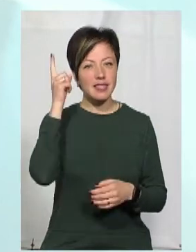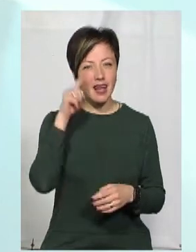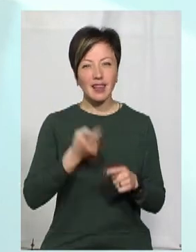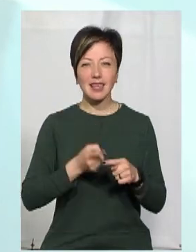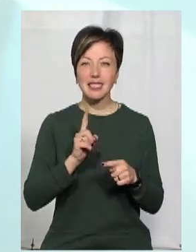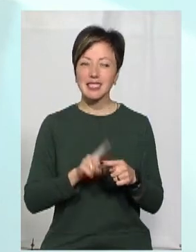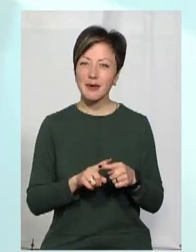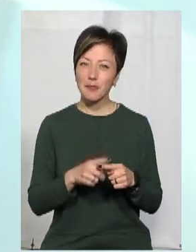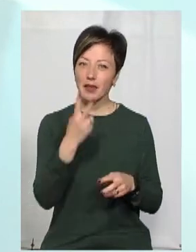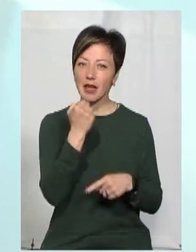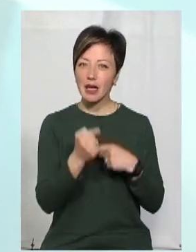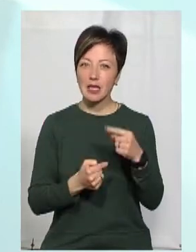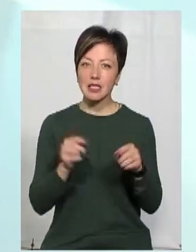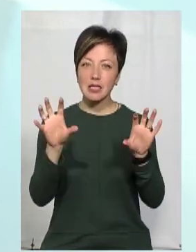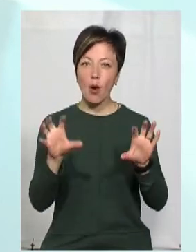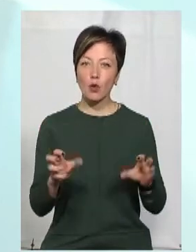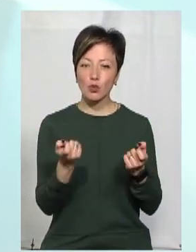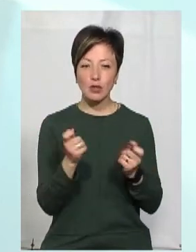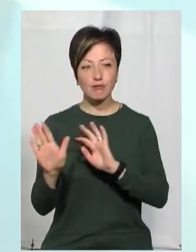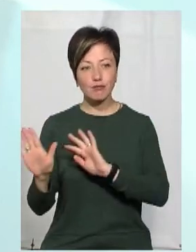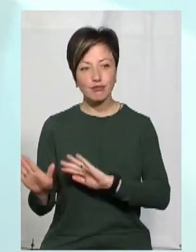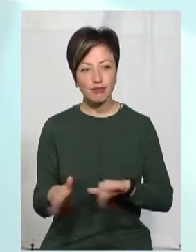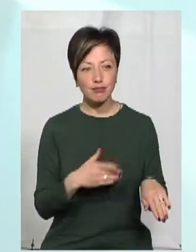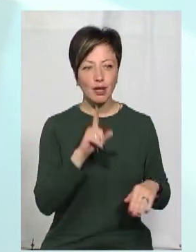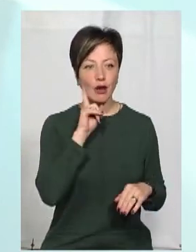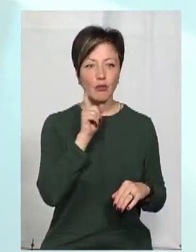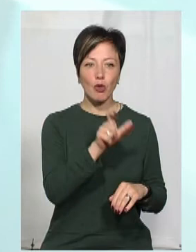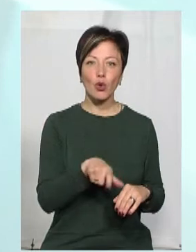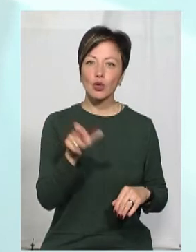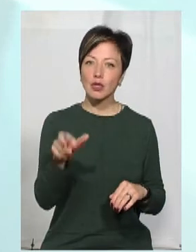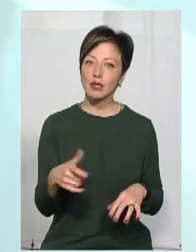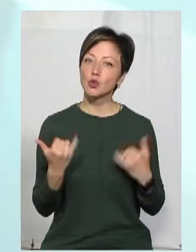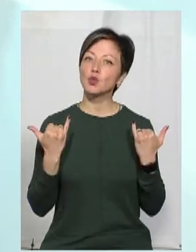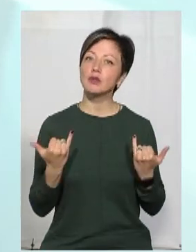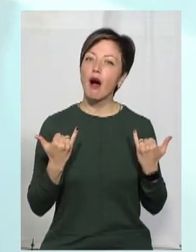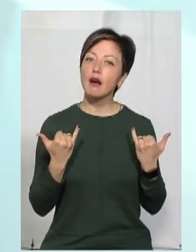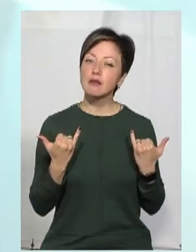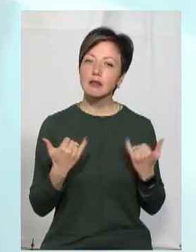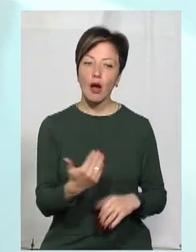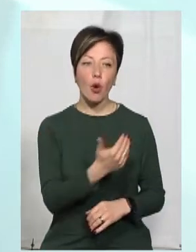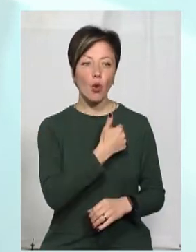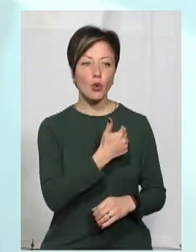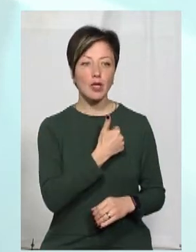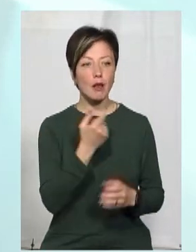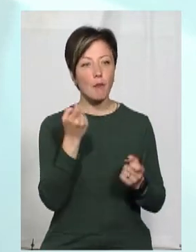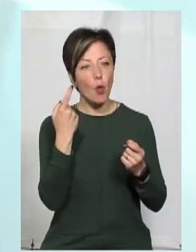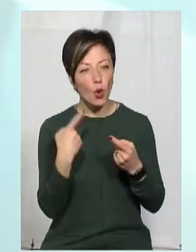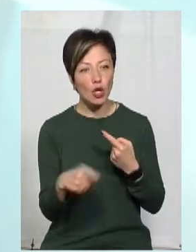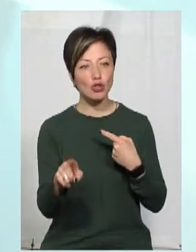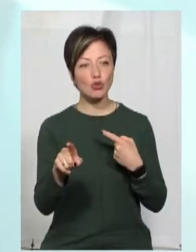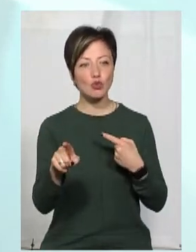трошки цей закон. Молодіжь сувреміна стала, вже хочуть по-другому,